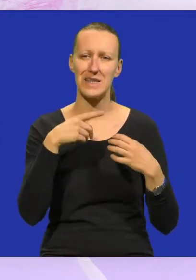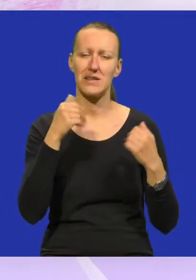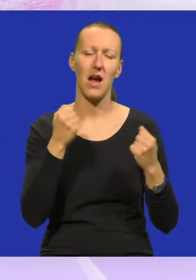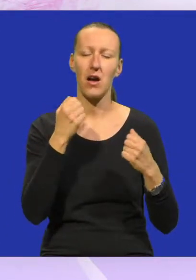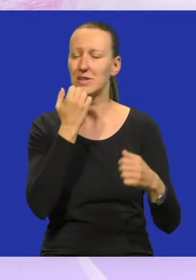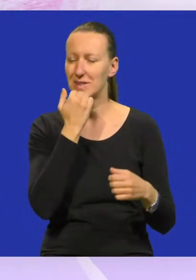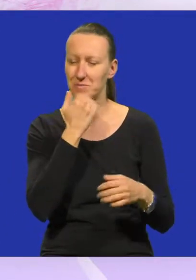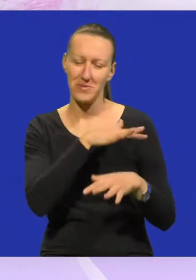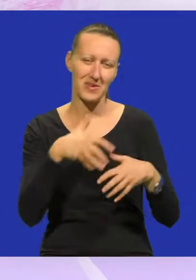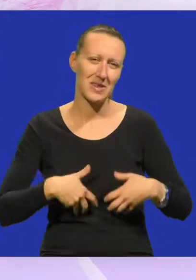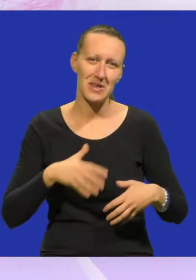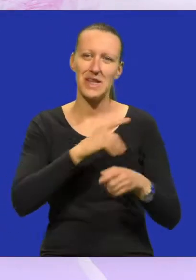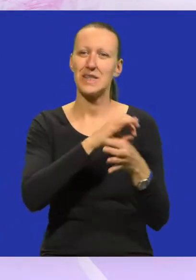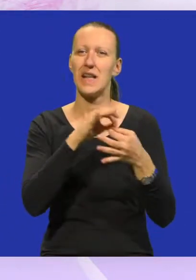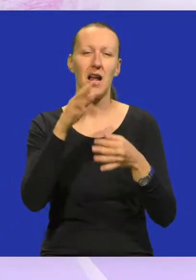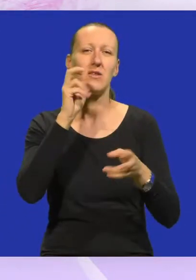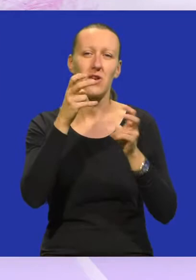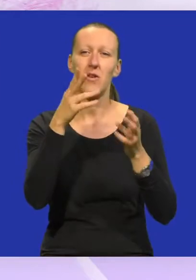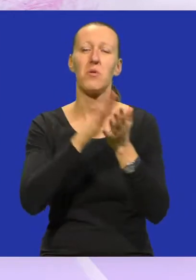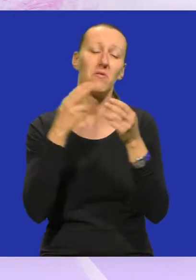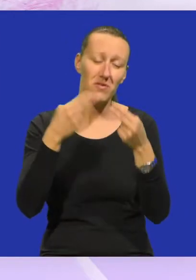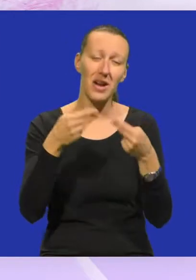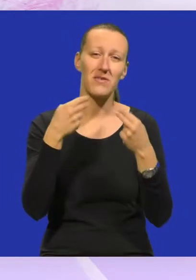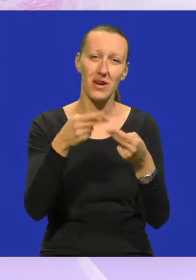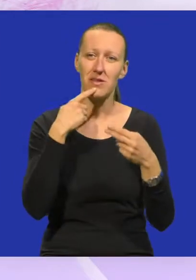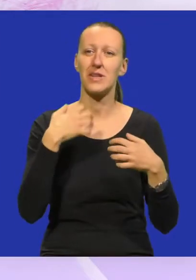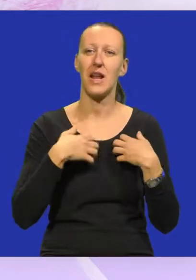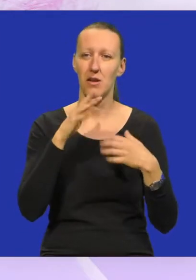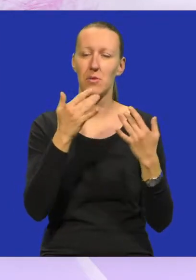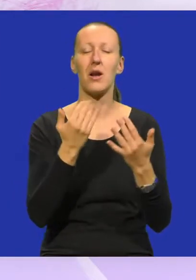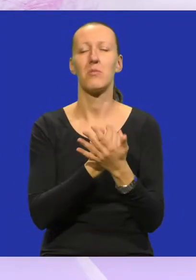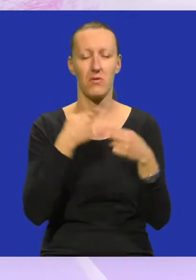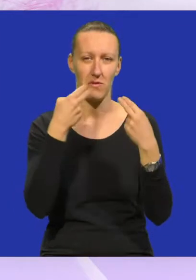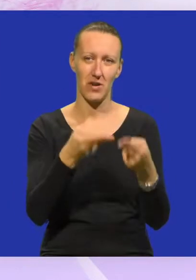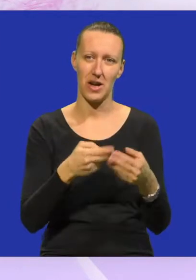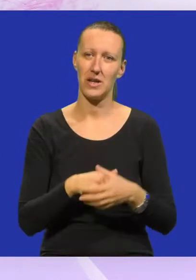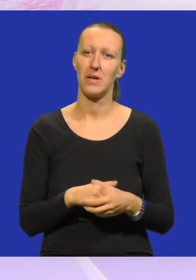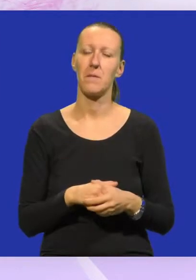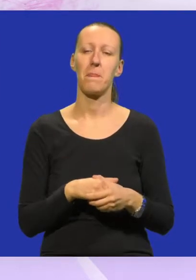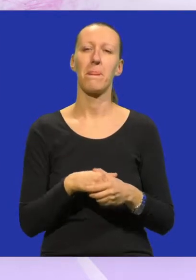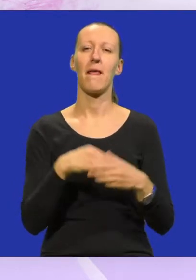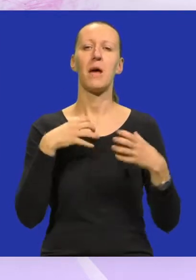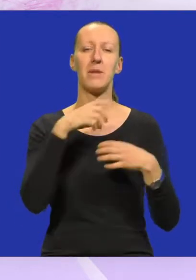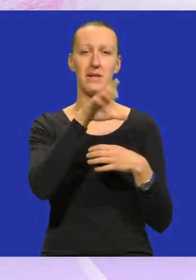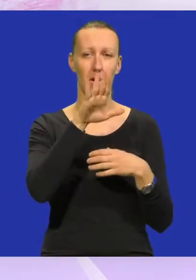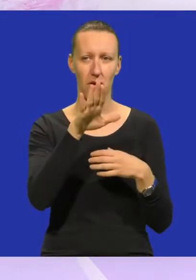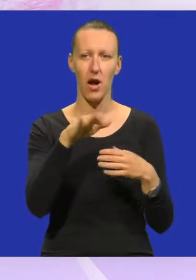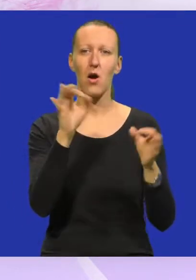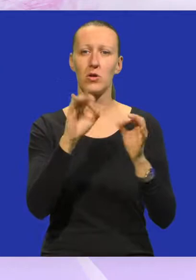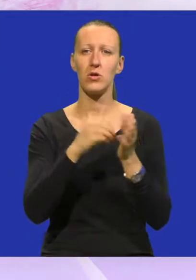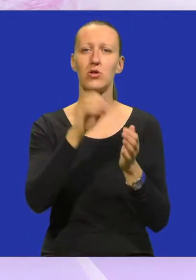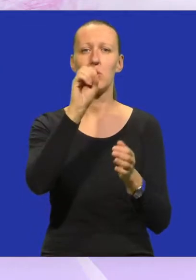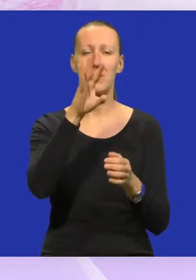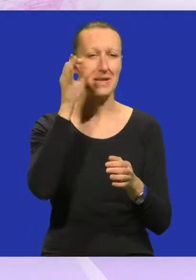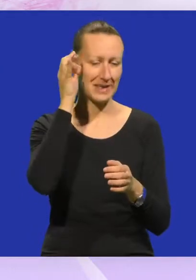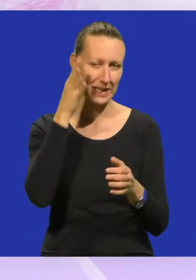jako su se smijali i stalno su nas pozivali da im se vratimo. Nadam se da ćemo im na priliku vratiti se opet. Predstave će se ovakvom ugliku održati